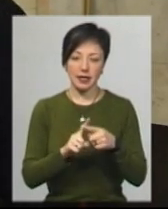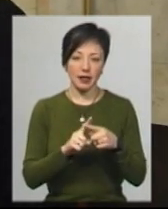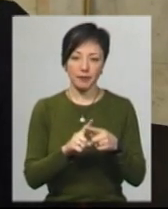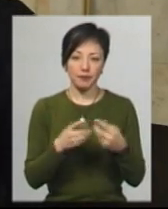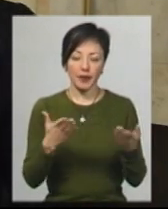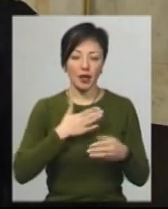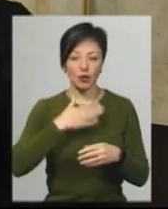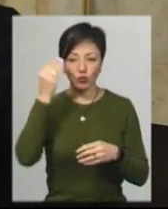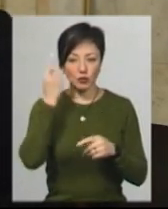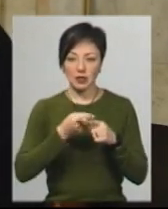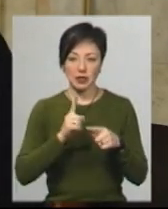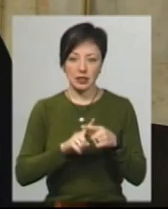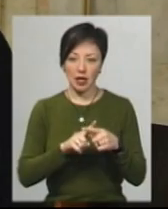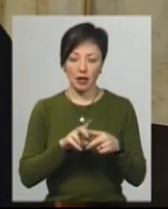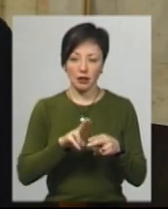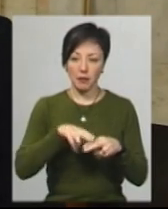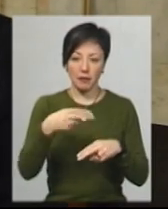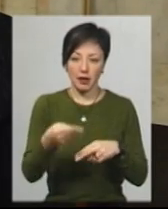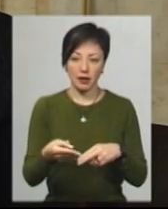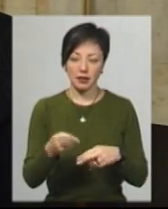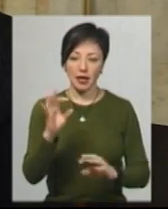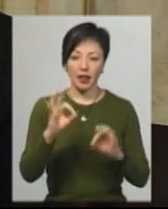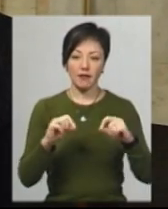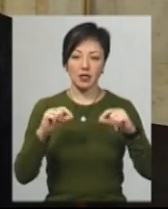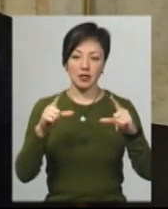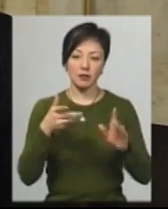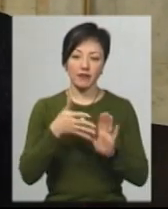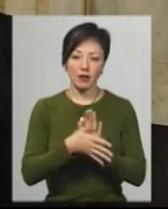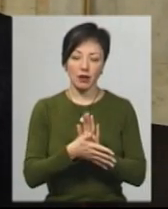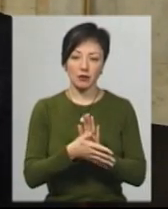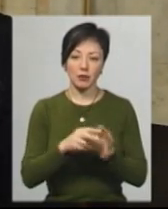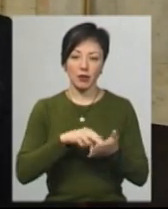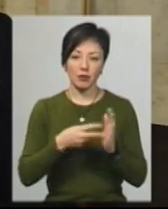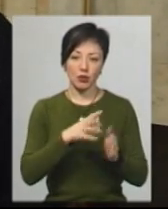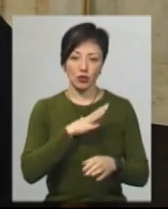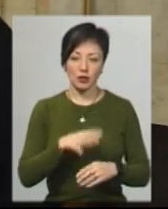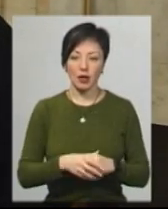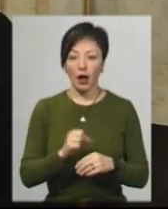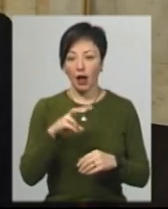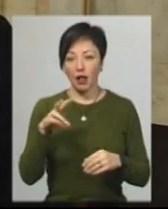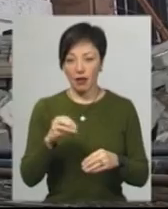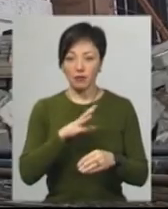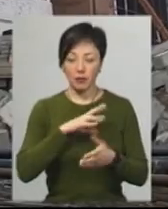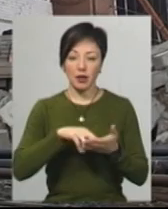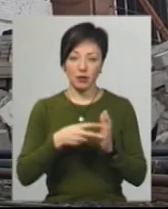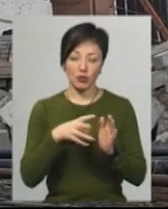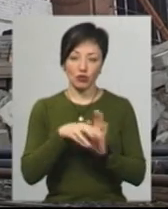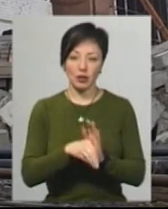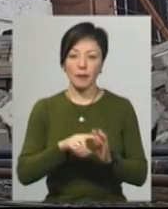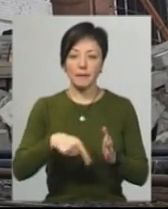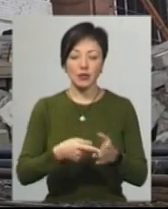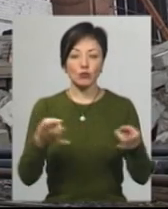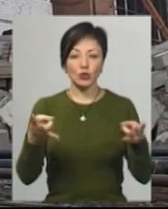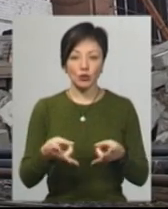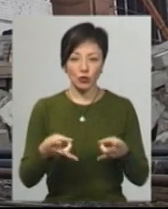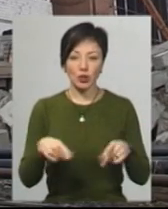На нашу думку, це не перекриється тими інфляційними витратами, які передбачалися в кошторисі, але вони передбачалися. Місто потребує